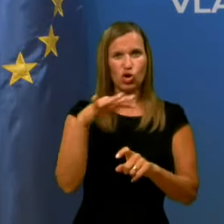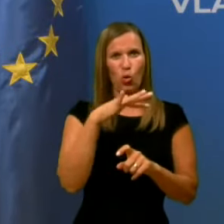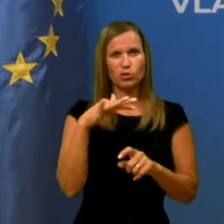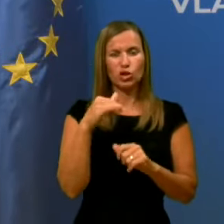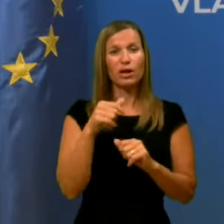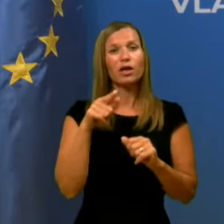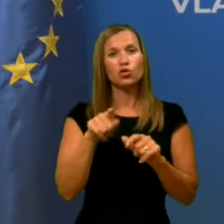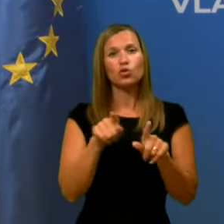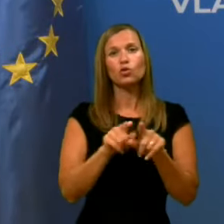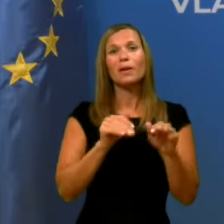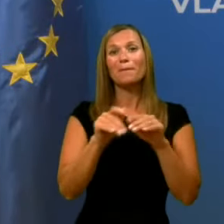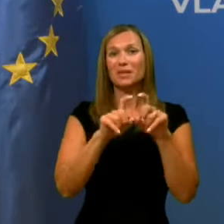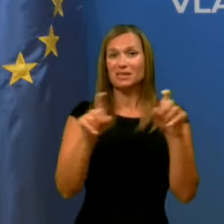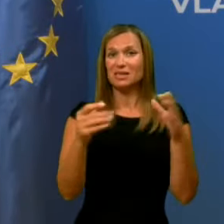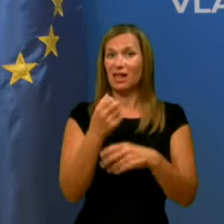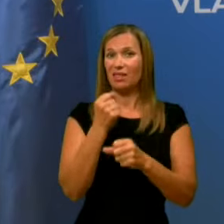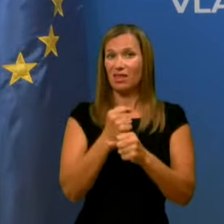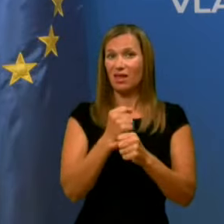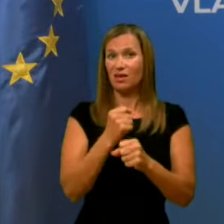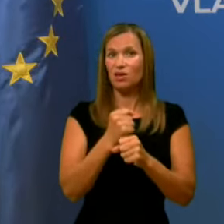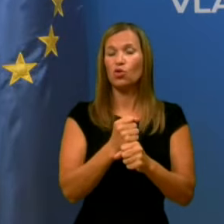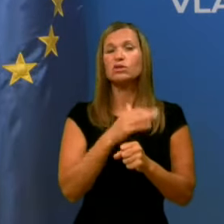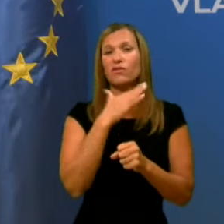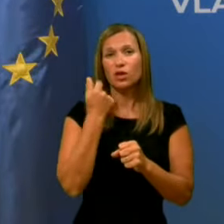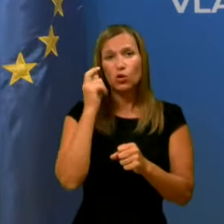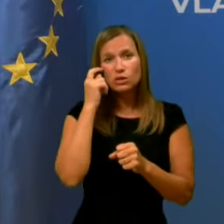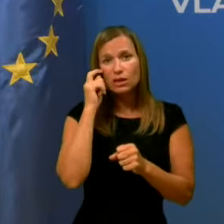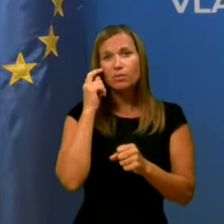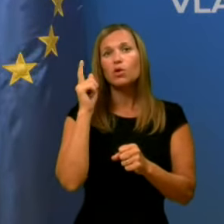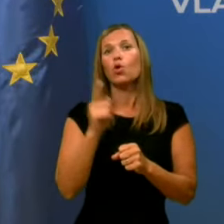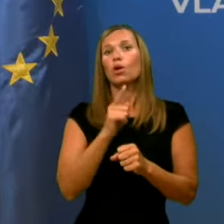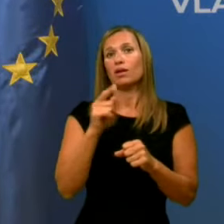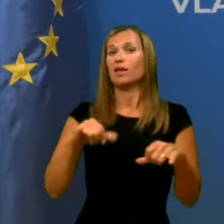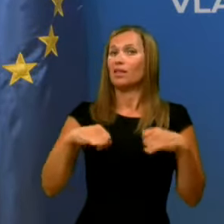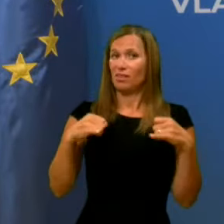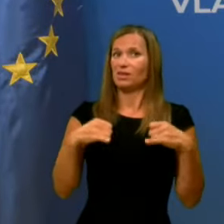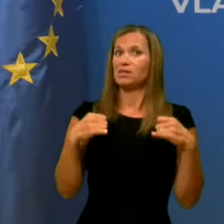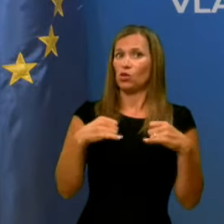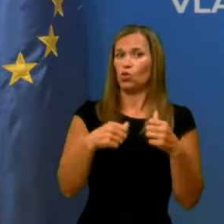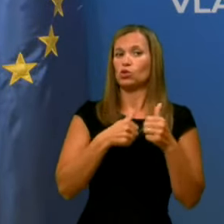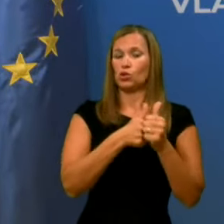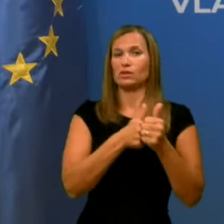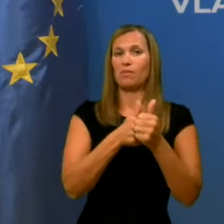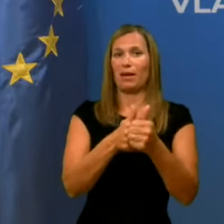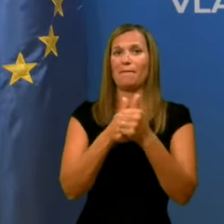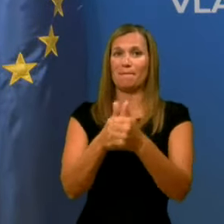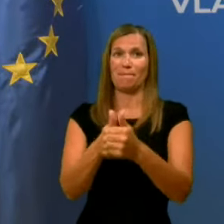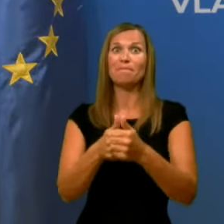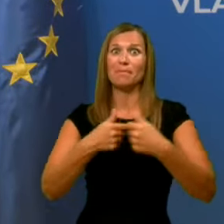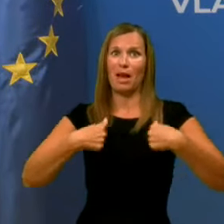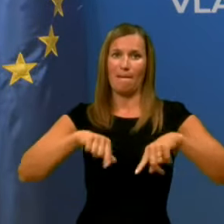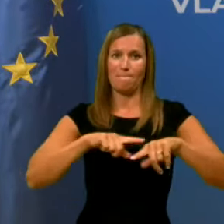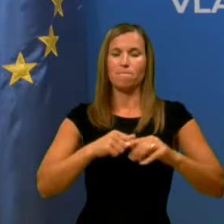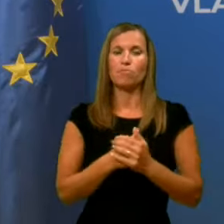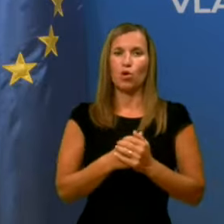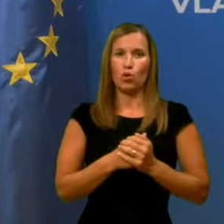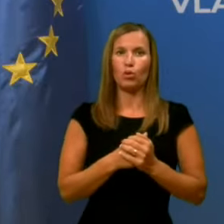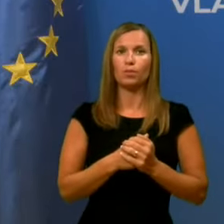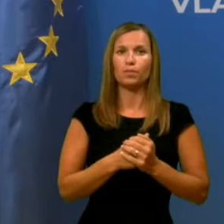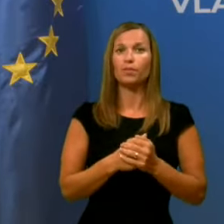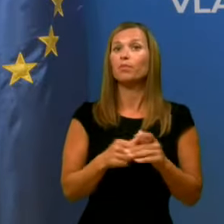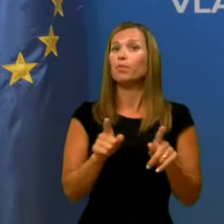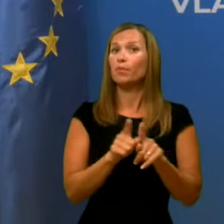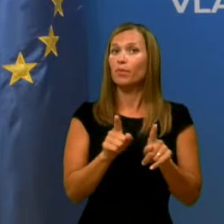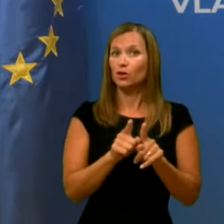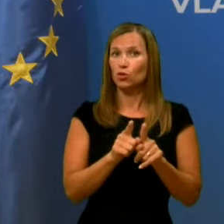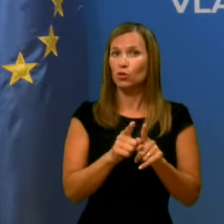na ministrstvu za delo z veliko skrbjo in intenzivnostjo spremljamo. Hkrati